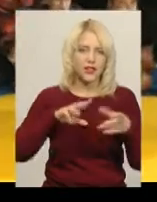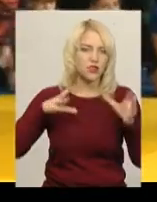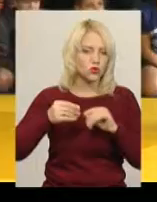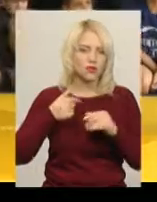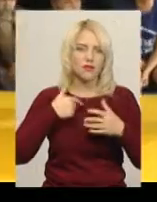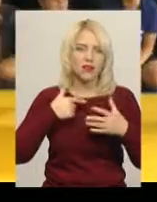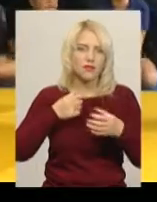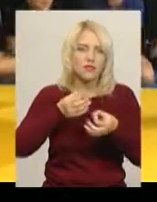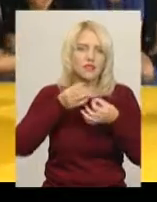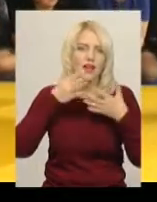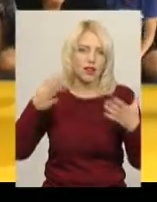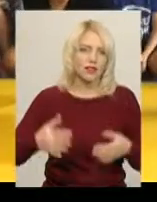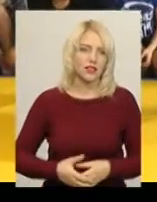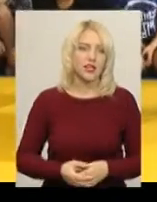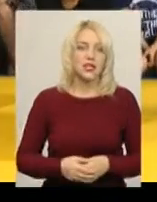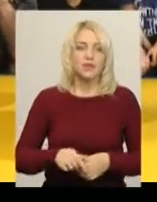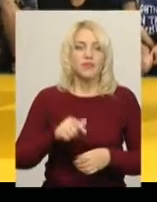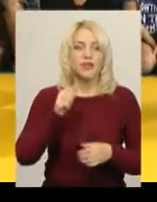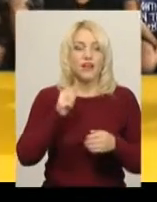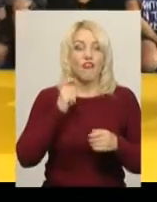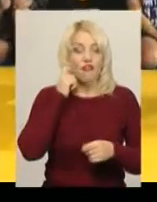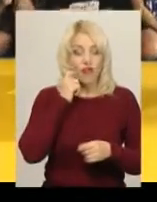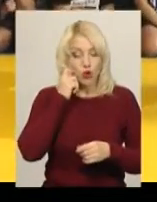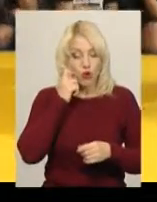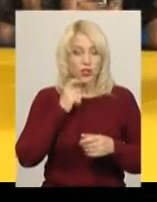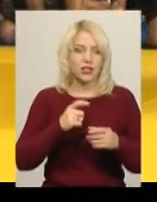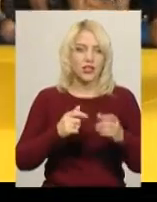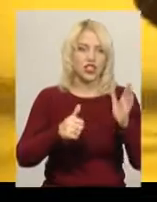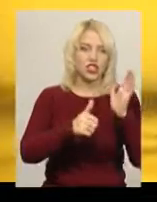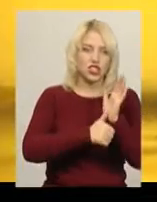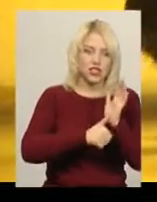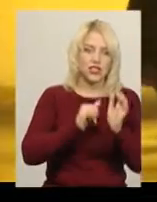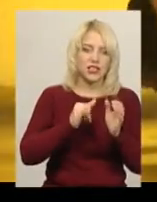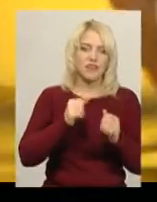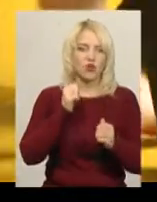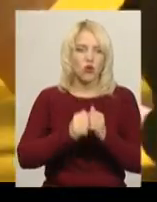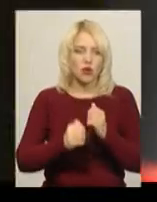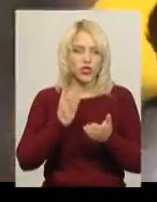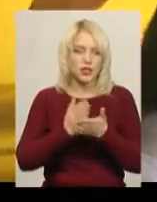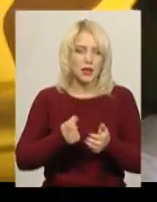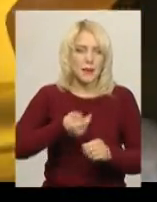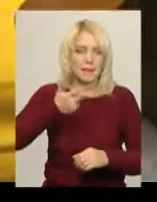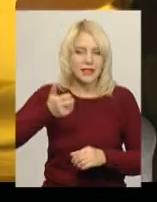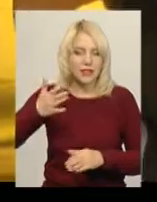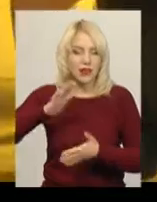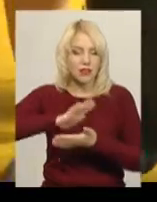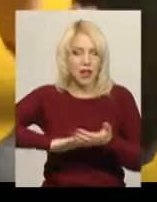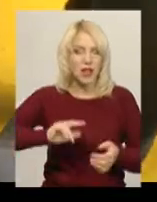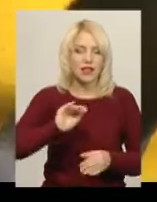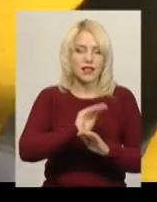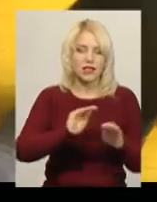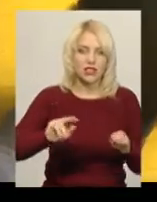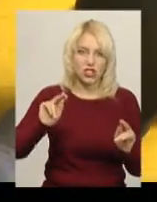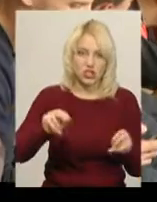Вікових категорій на змаганнях було 6, в кожній 8 вагових категорій і в кожній визначалися призери Далі на спортсменів чекає чемпіонат